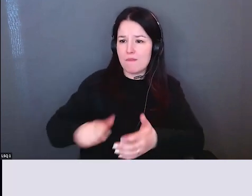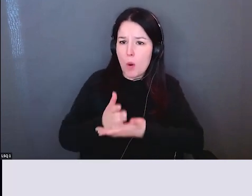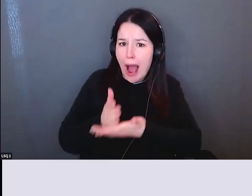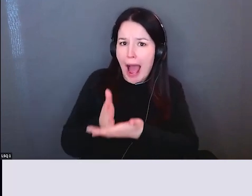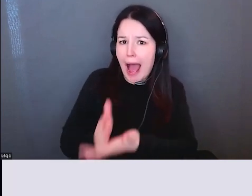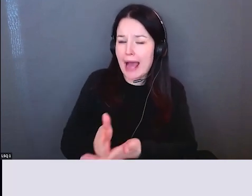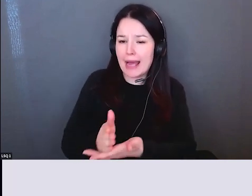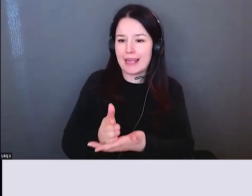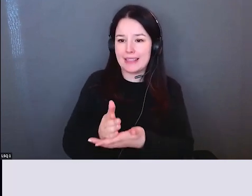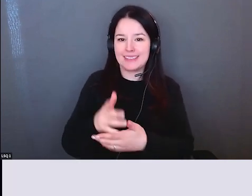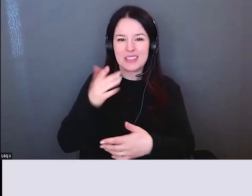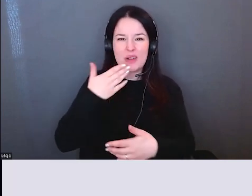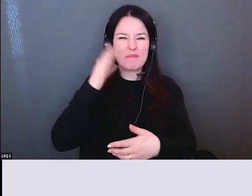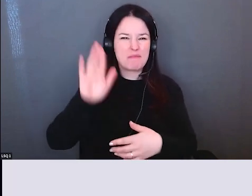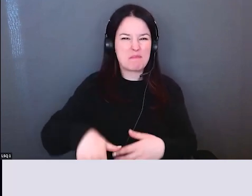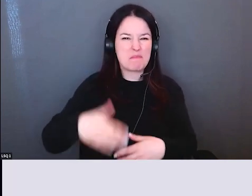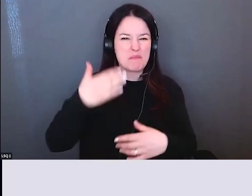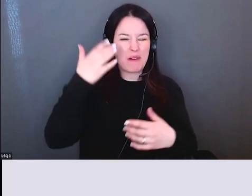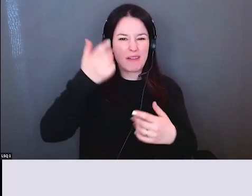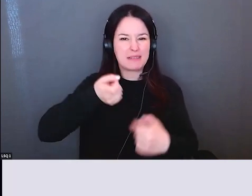c'est-à-dire quel est le problème